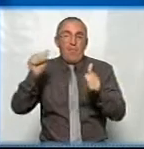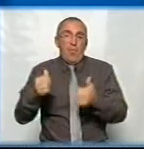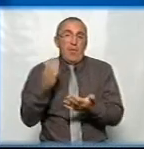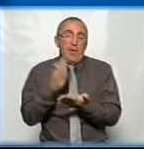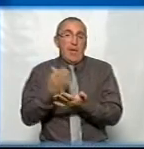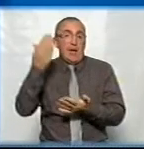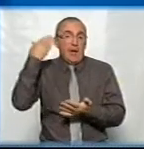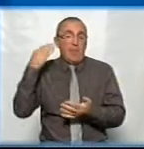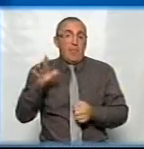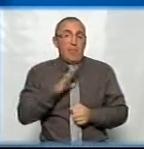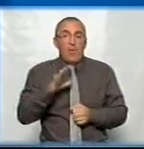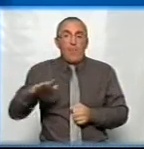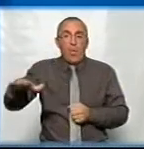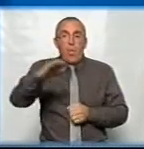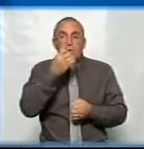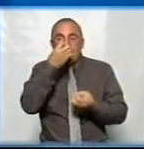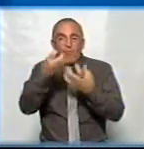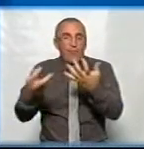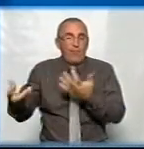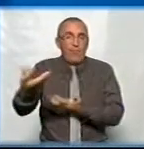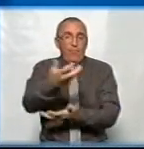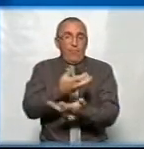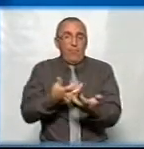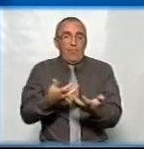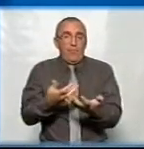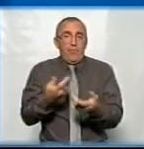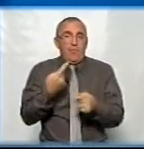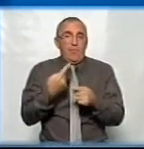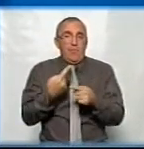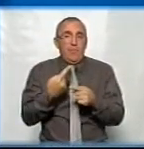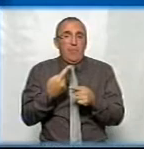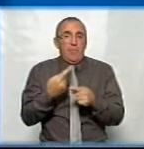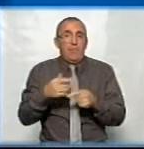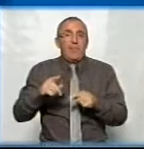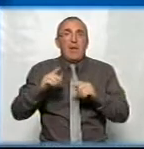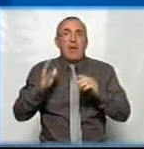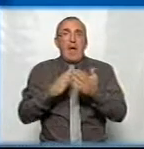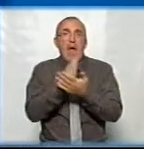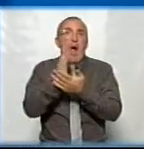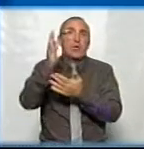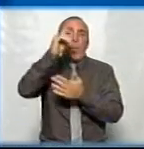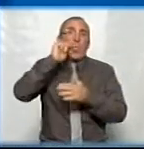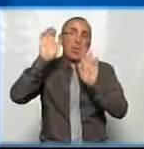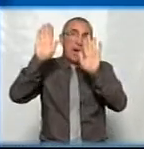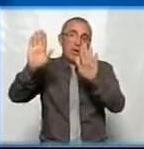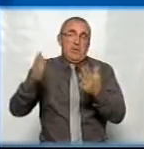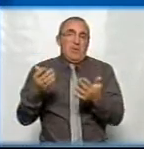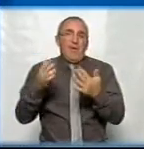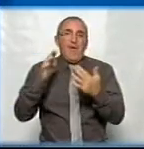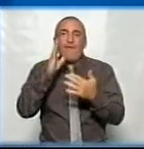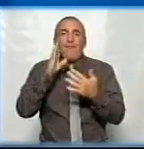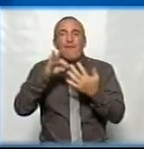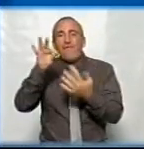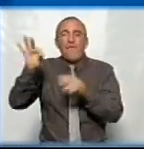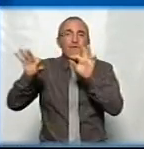слышала, що раніше була клумба в виде то ли карти України. Ну, то есть, в принципе, варіанти могут